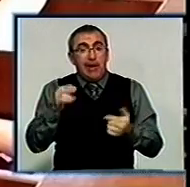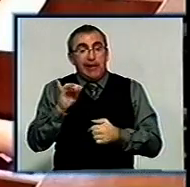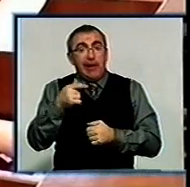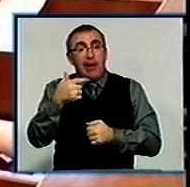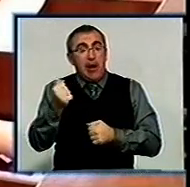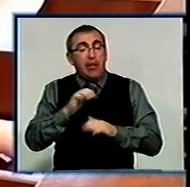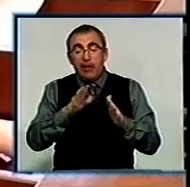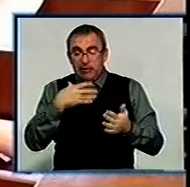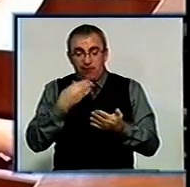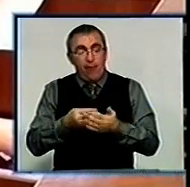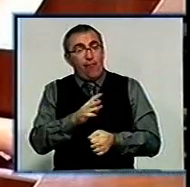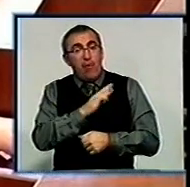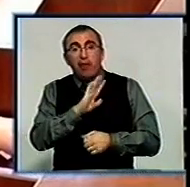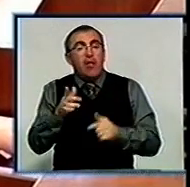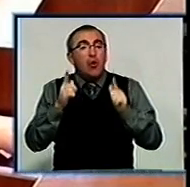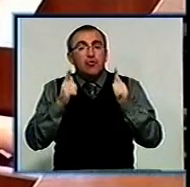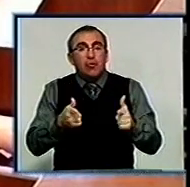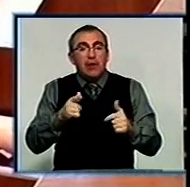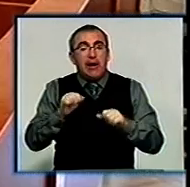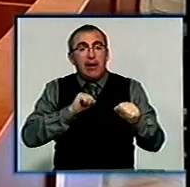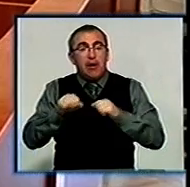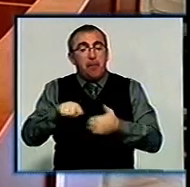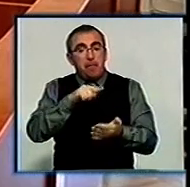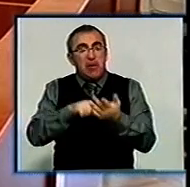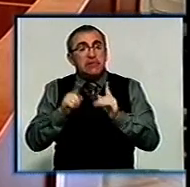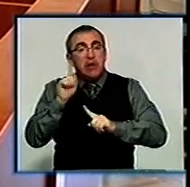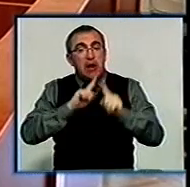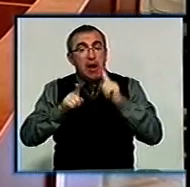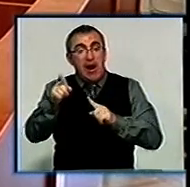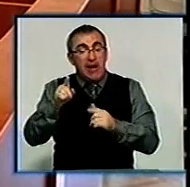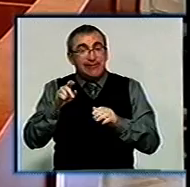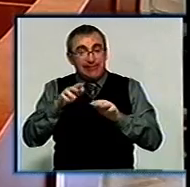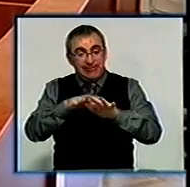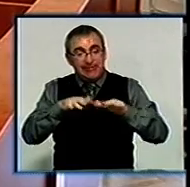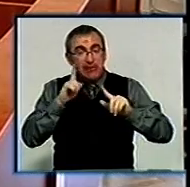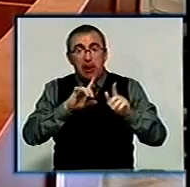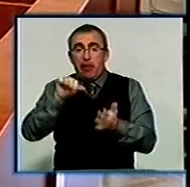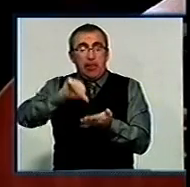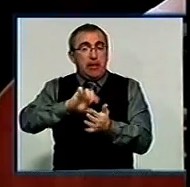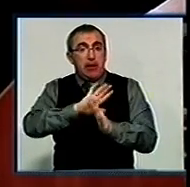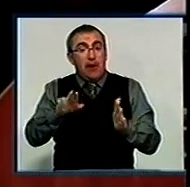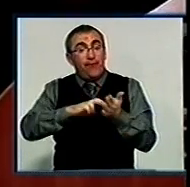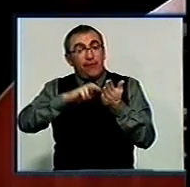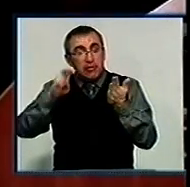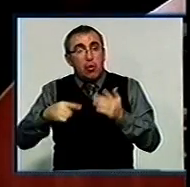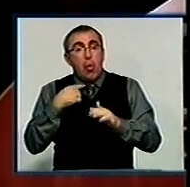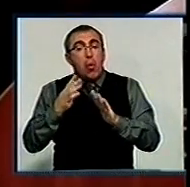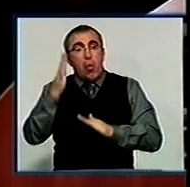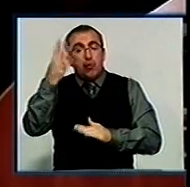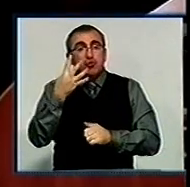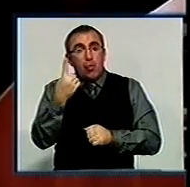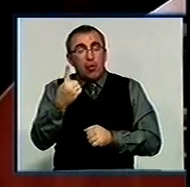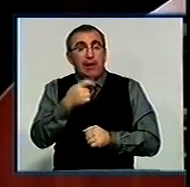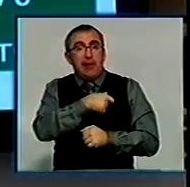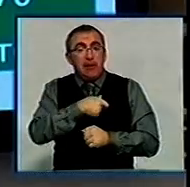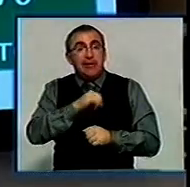написав не з власної волі, а через незгодженості з керівництвом міськради. Сам він на засідання не з'явився. За відставку заступника проголосували 41 депутат з